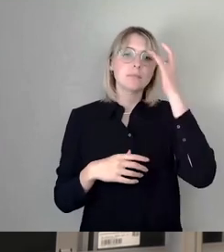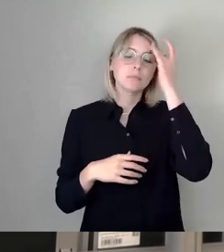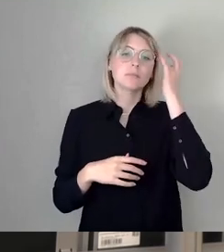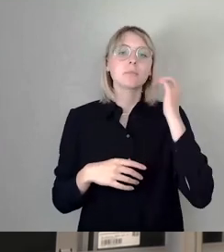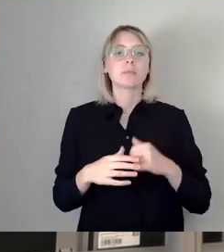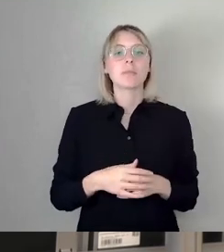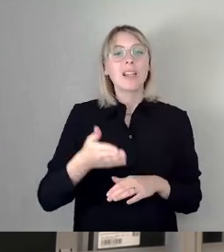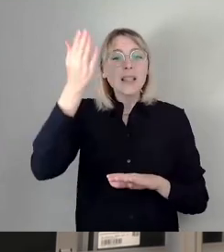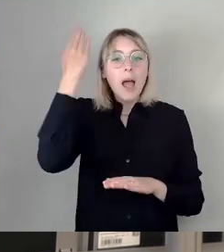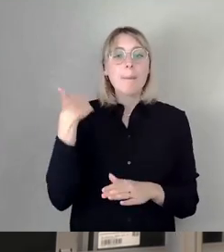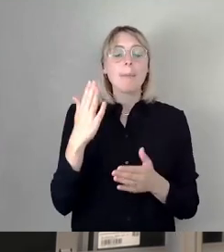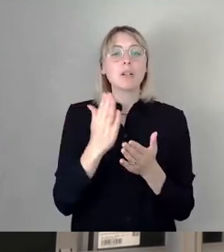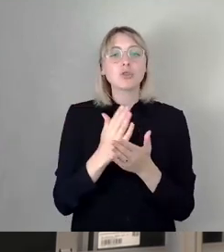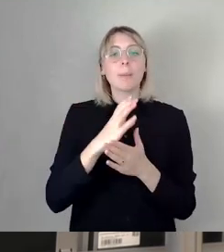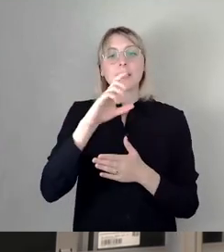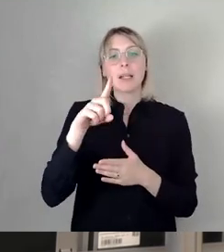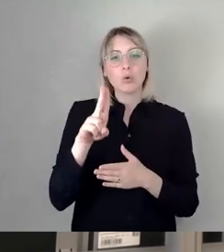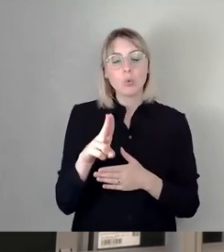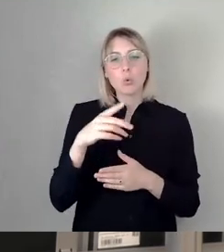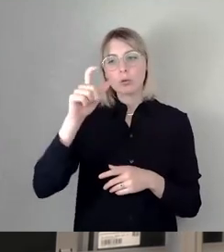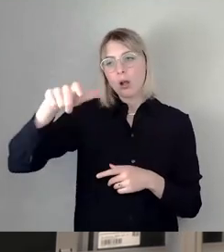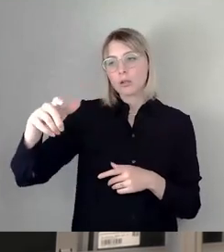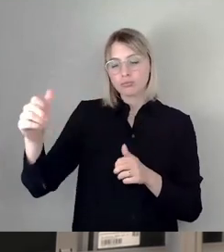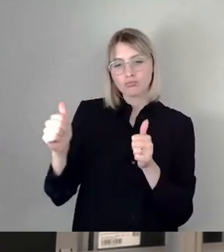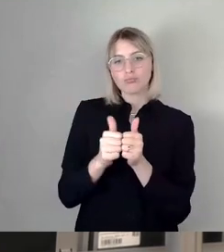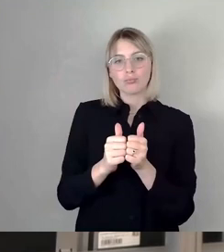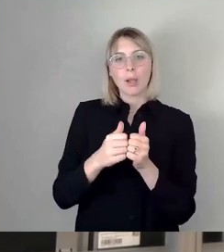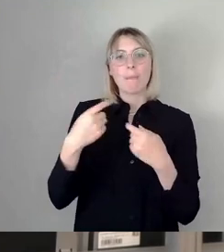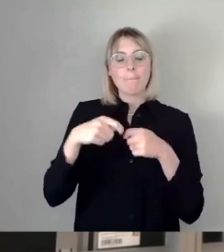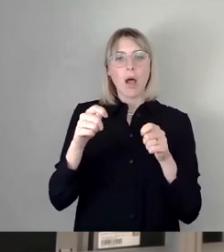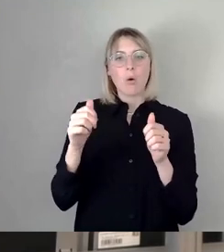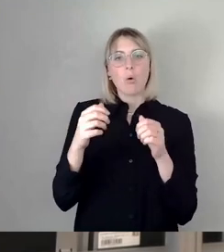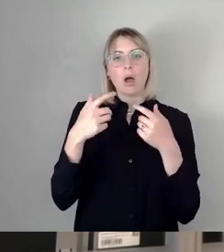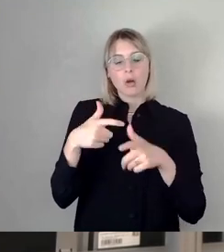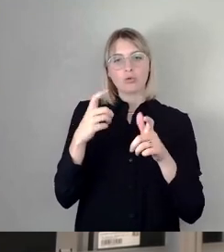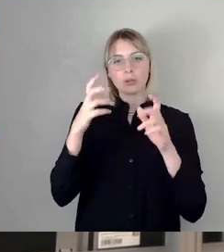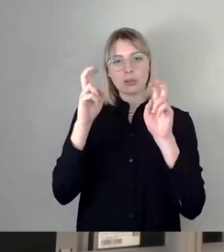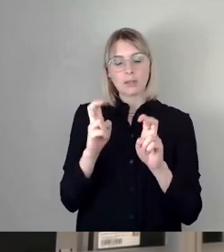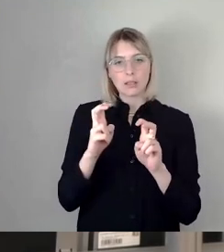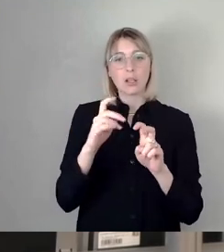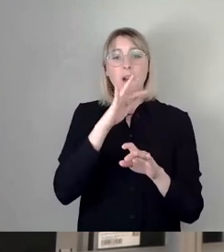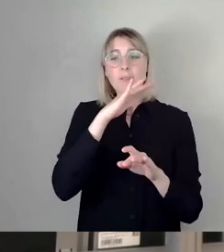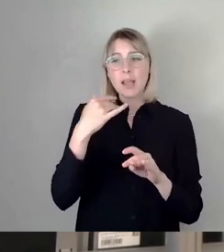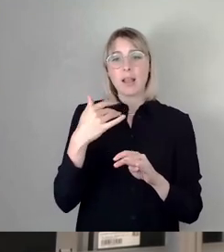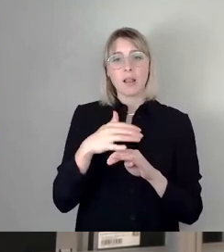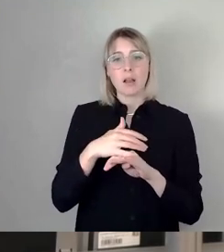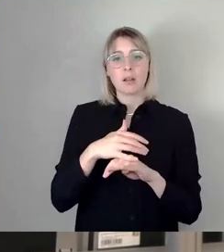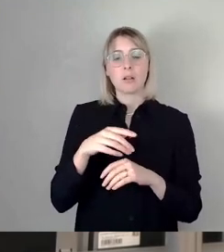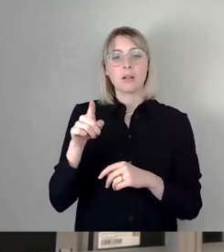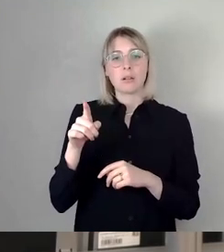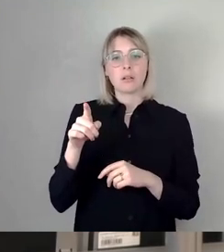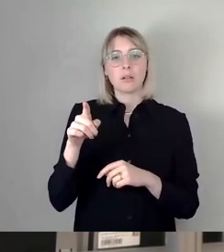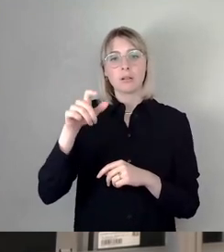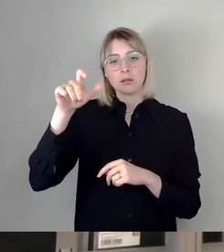mit CDU-Leuten im Bauausschuss. Da gab es noch einen Gunter Thiele. Ich werde sich viele an ihn erinnern. Der hatte völlig